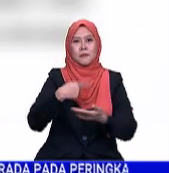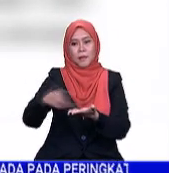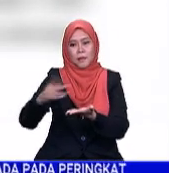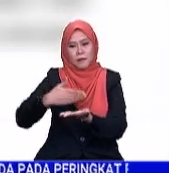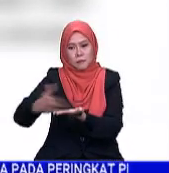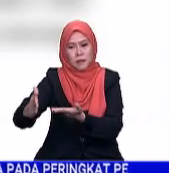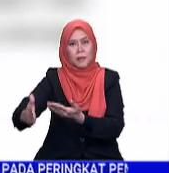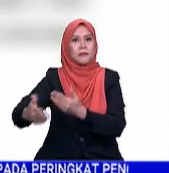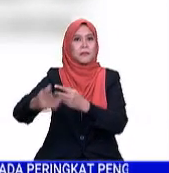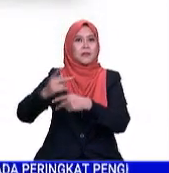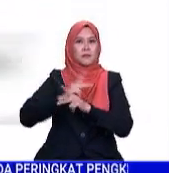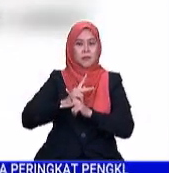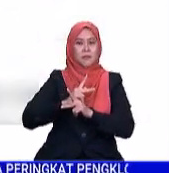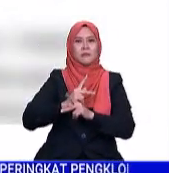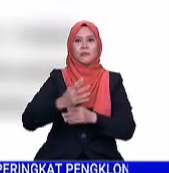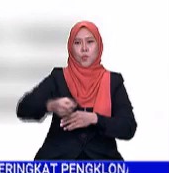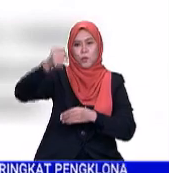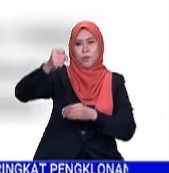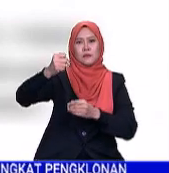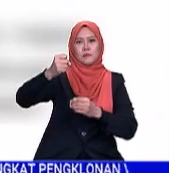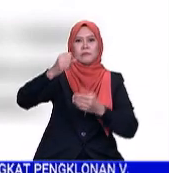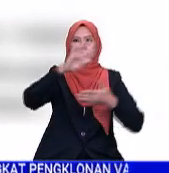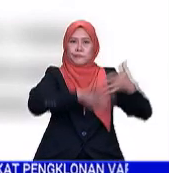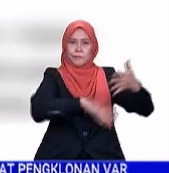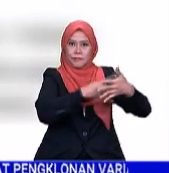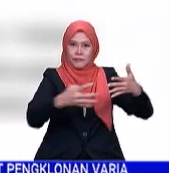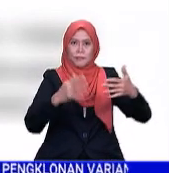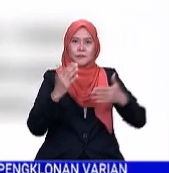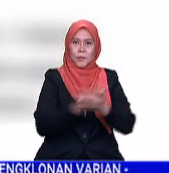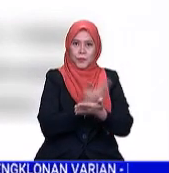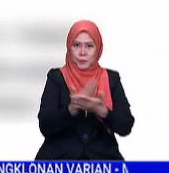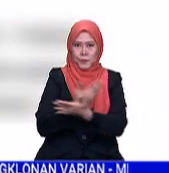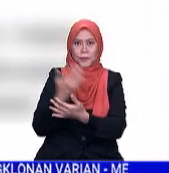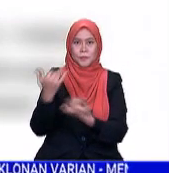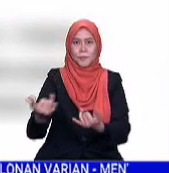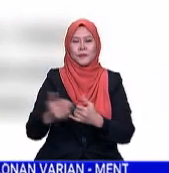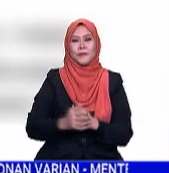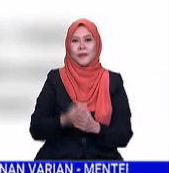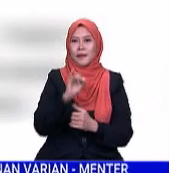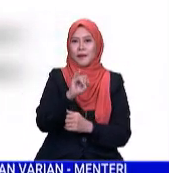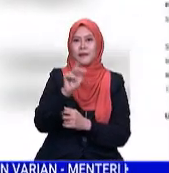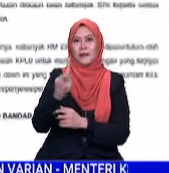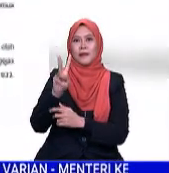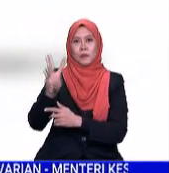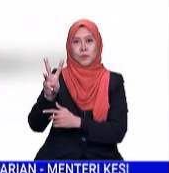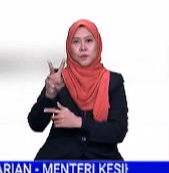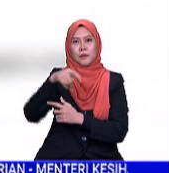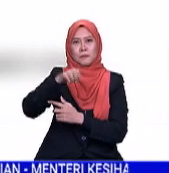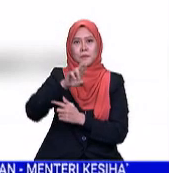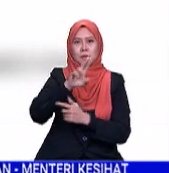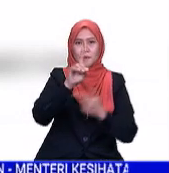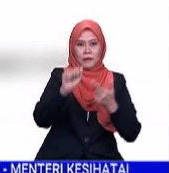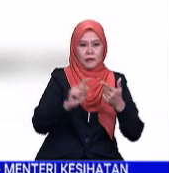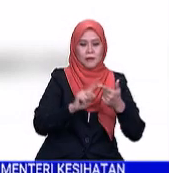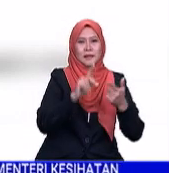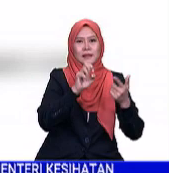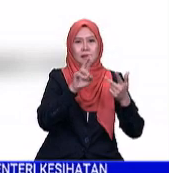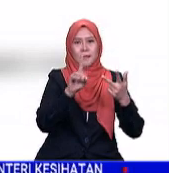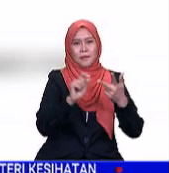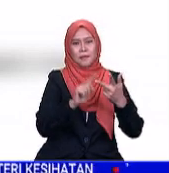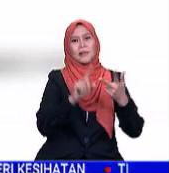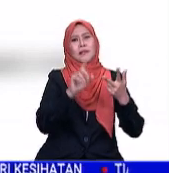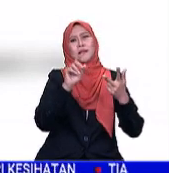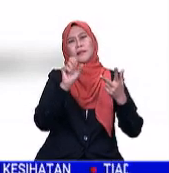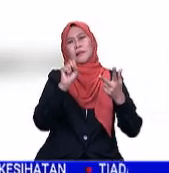menstruktur semula dan memperluas program keusahawanan di agensi. LKW terlibat ialah Perda, Keda, Keseda,